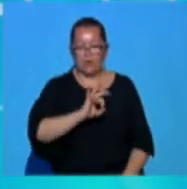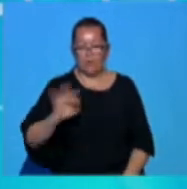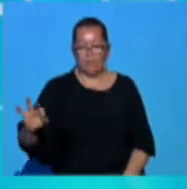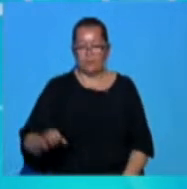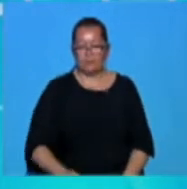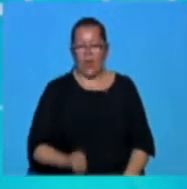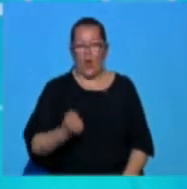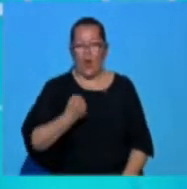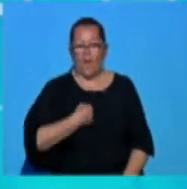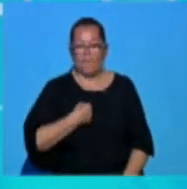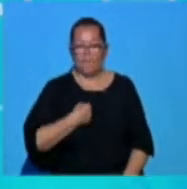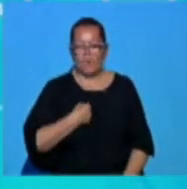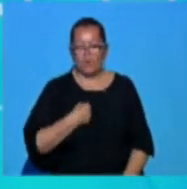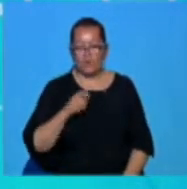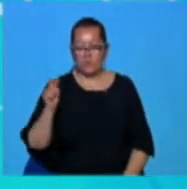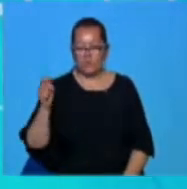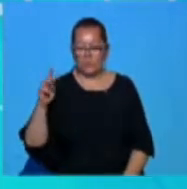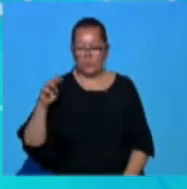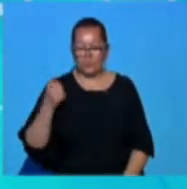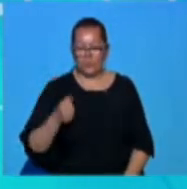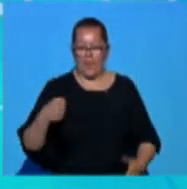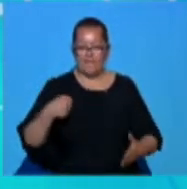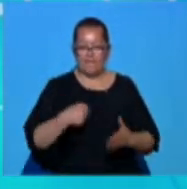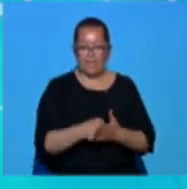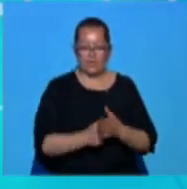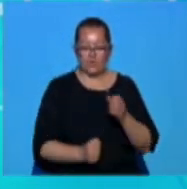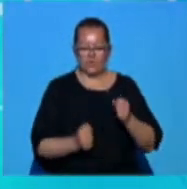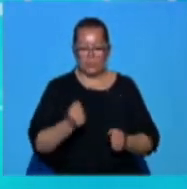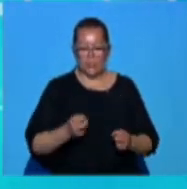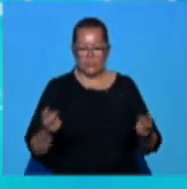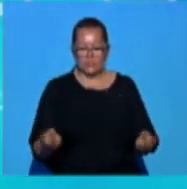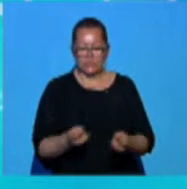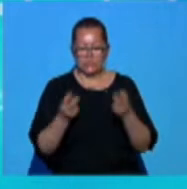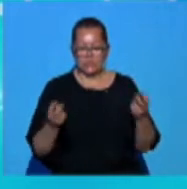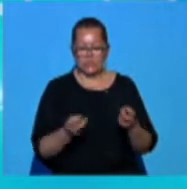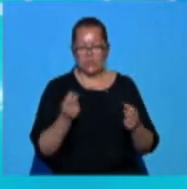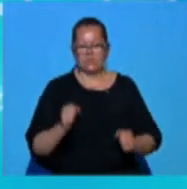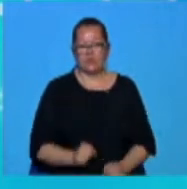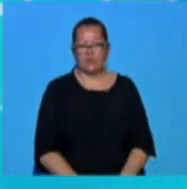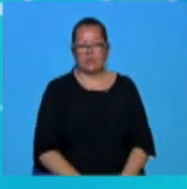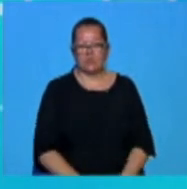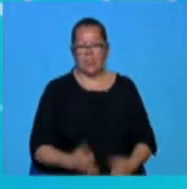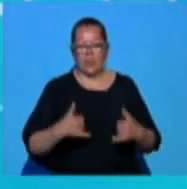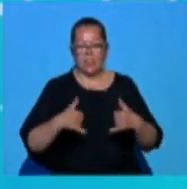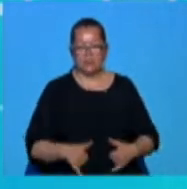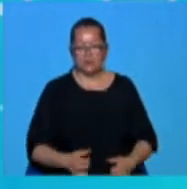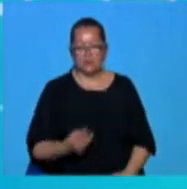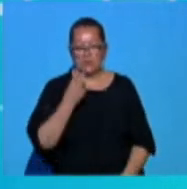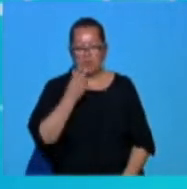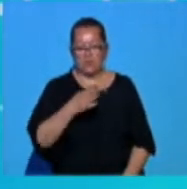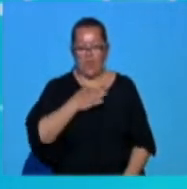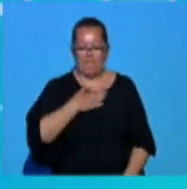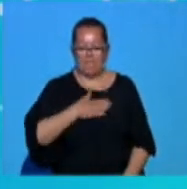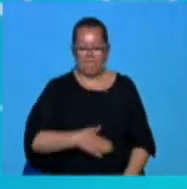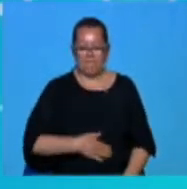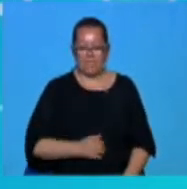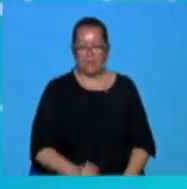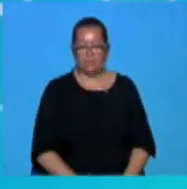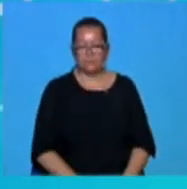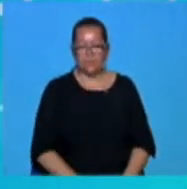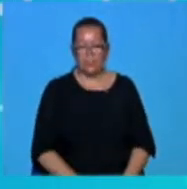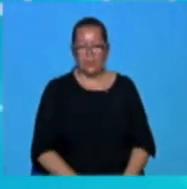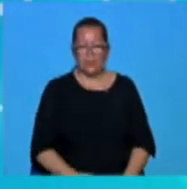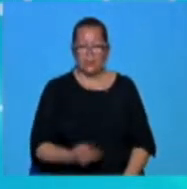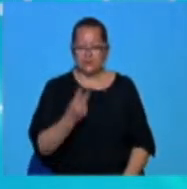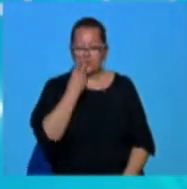tentativă de omor și tortură după ce ar fi bătut un șofer cercetat pentru ultraj. Acest stop evidențiază preferințele dumneavoastră în materie